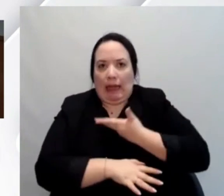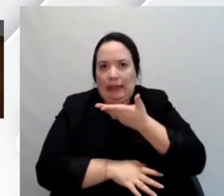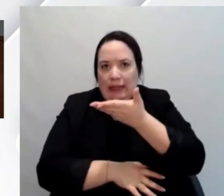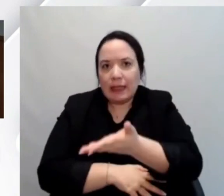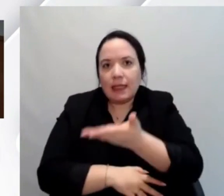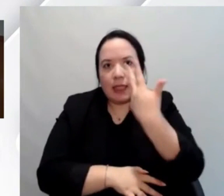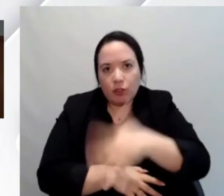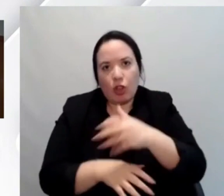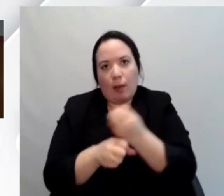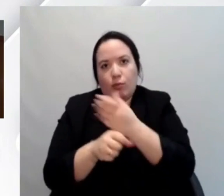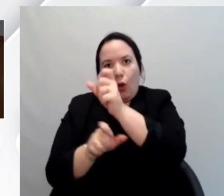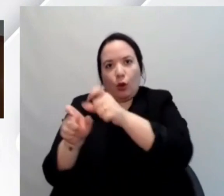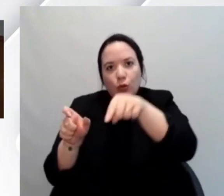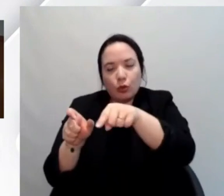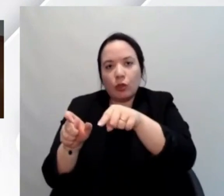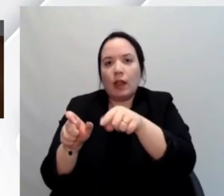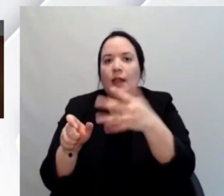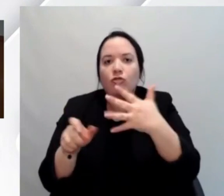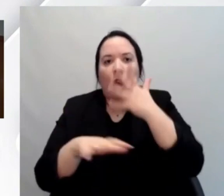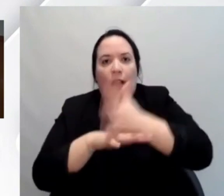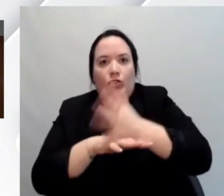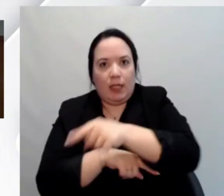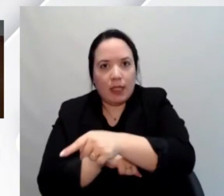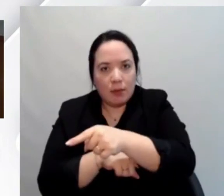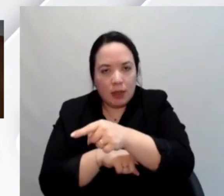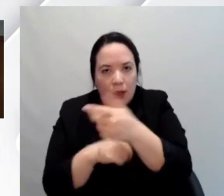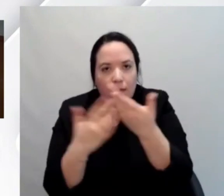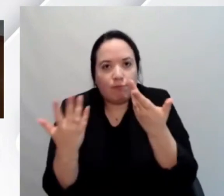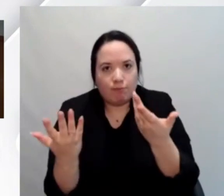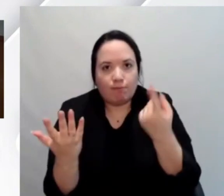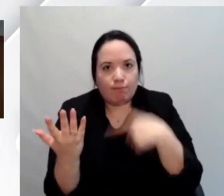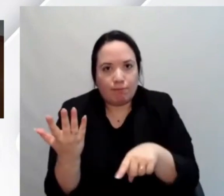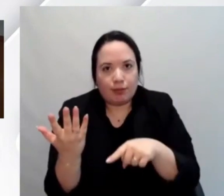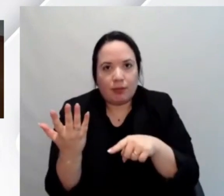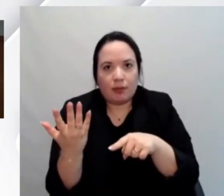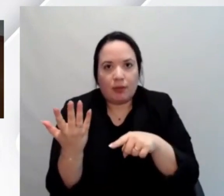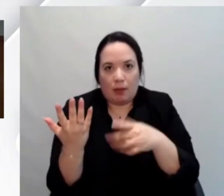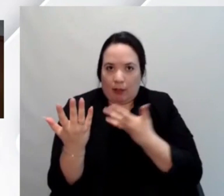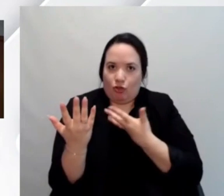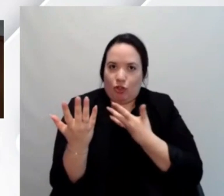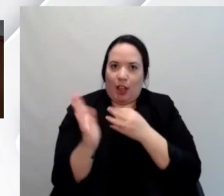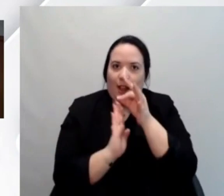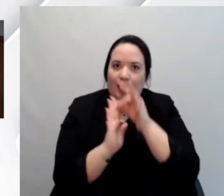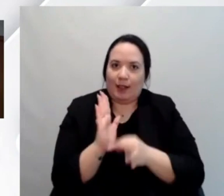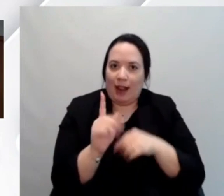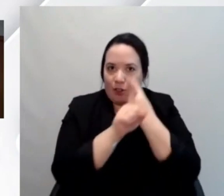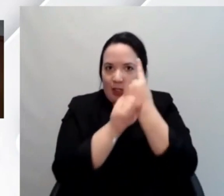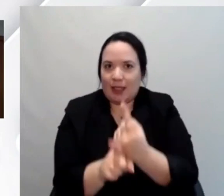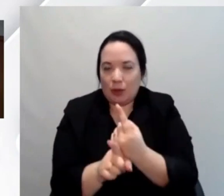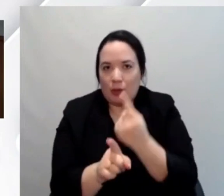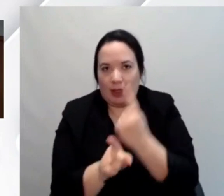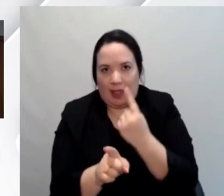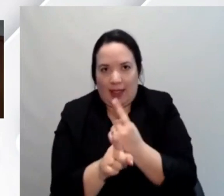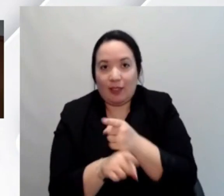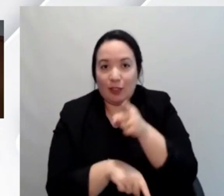dai produttori dei sistemi operativi di queste apparecchiature. Ci sono delle regole di accessibilità che, come